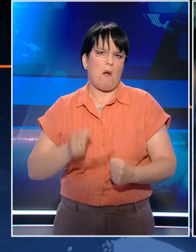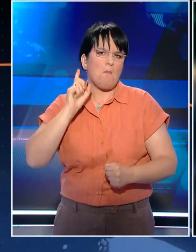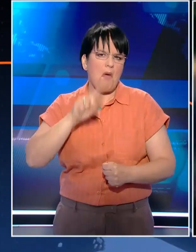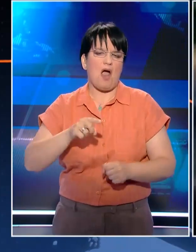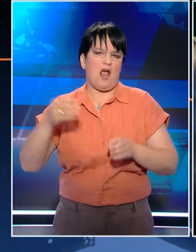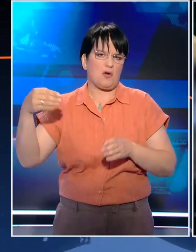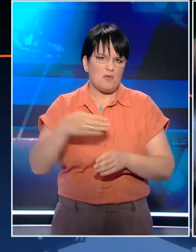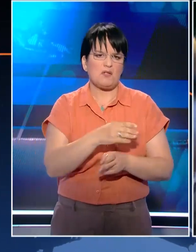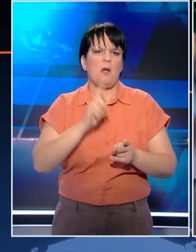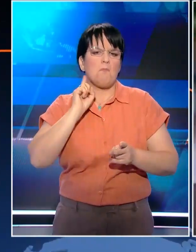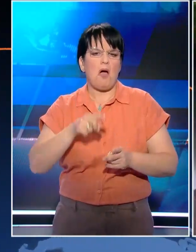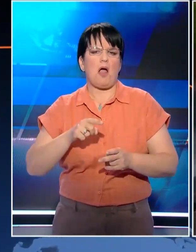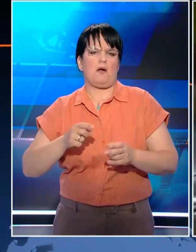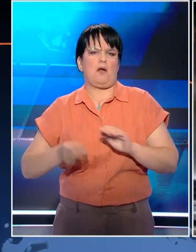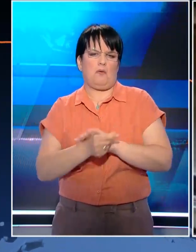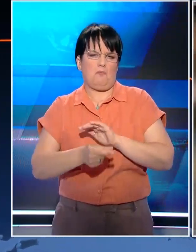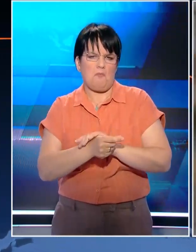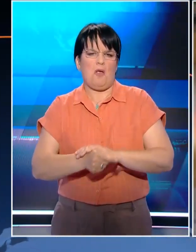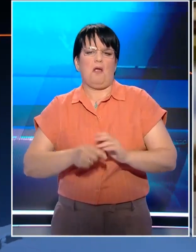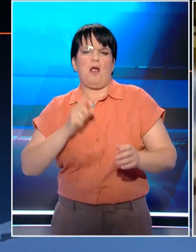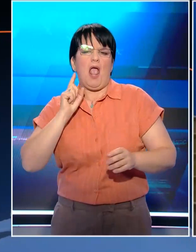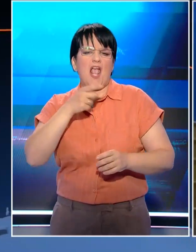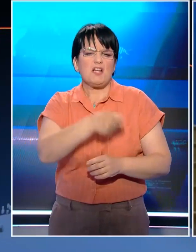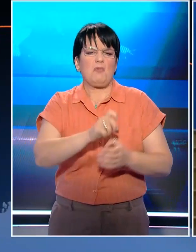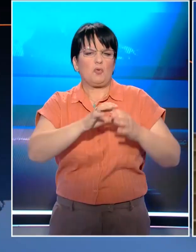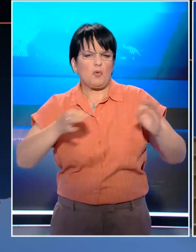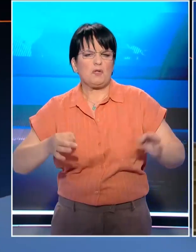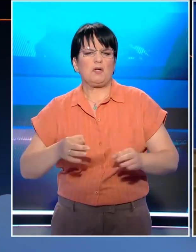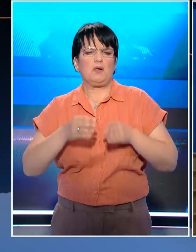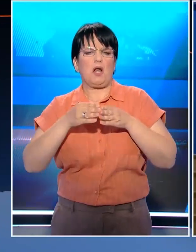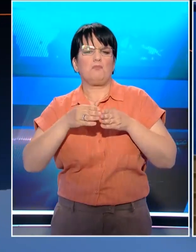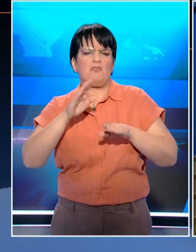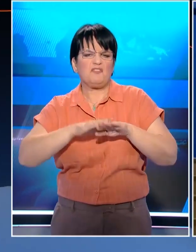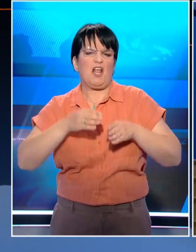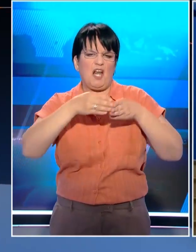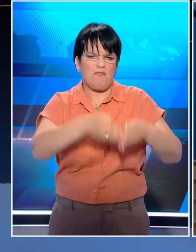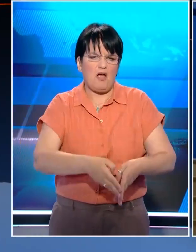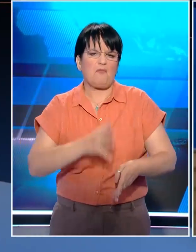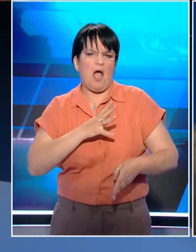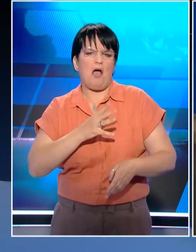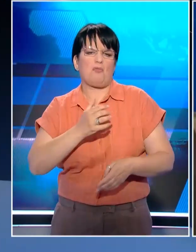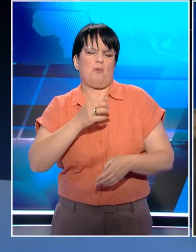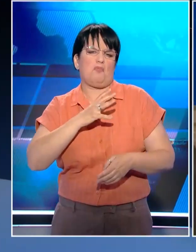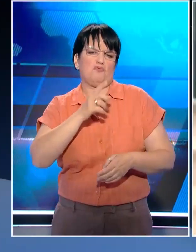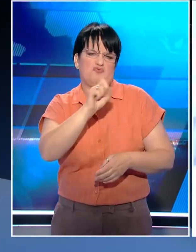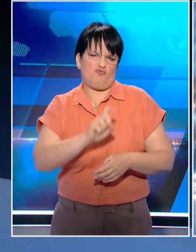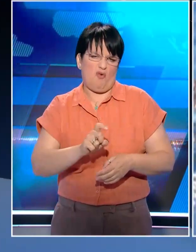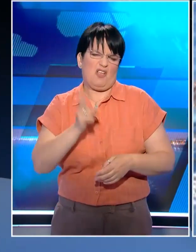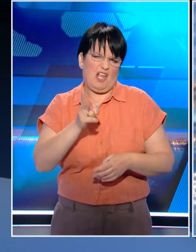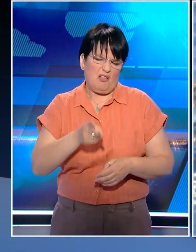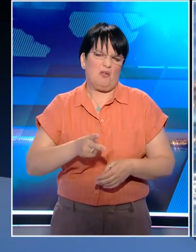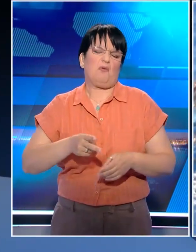παράνομη είσοδο στη χώρα. Παράνομη διακίνηση αλλοδαπών, εγκληματική οργάνωση, πρόκληση ναυαγίου, ανθρωποκτονία από αμέλεια, έκθεση ζωής σε κίνδυνο.